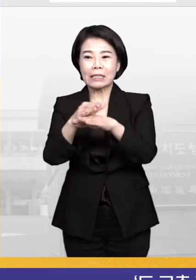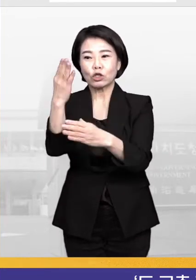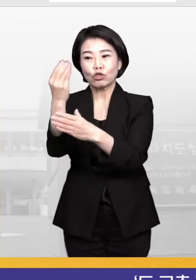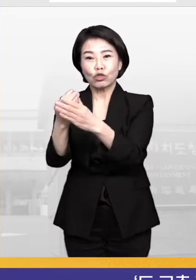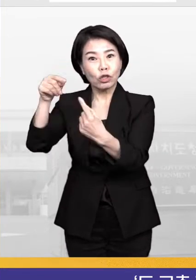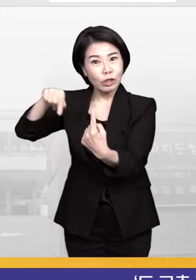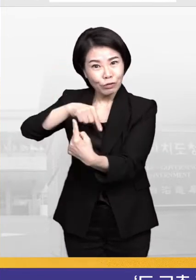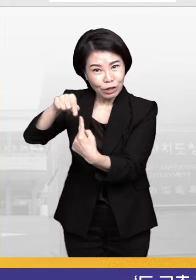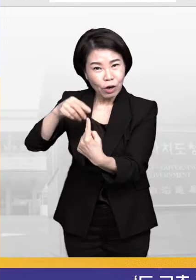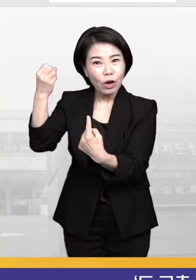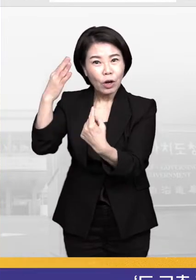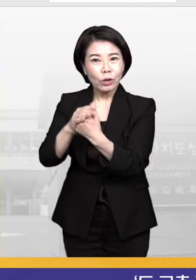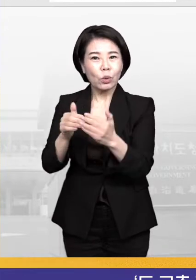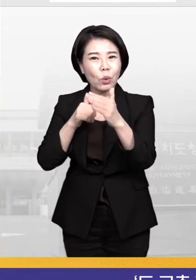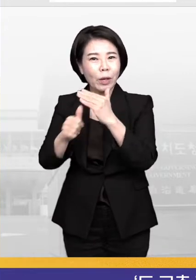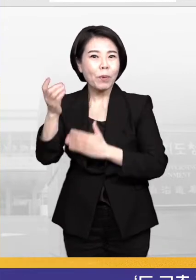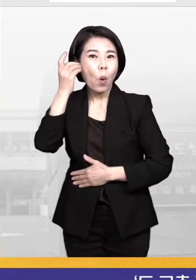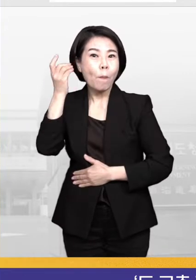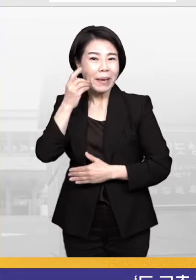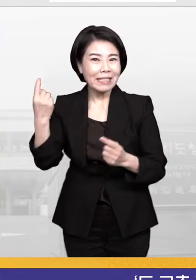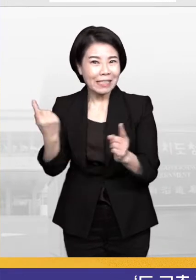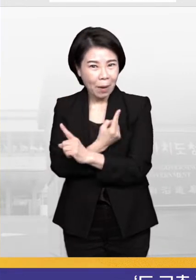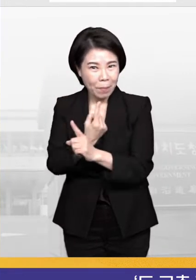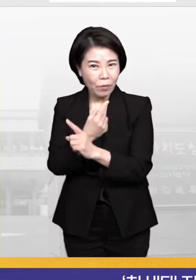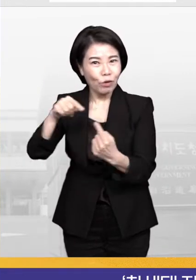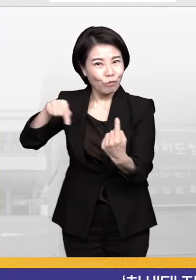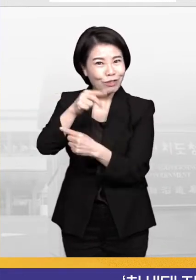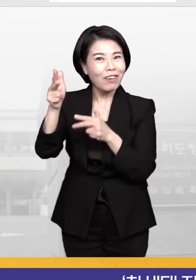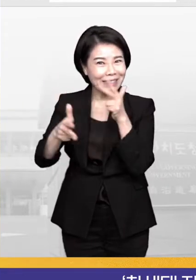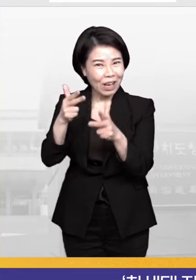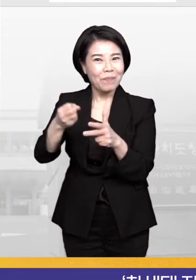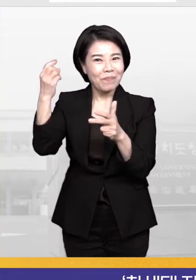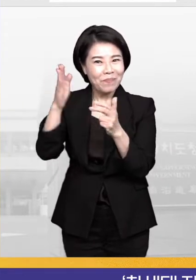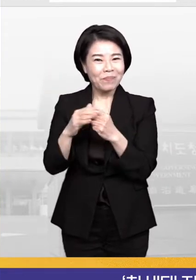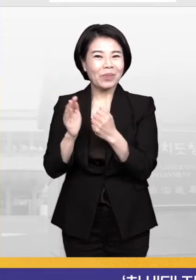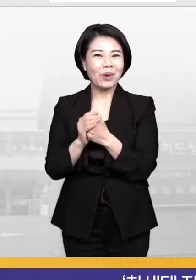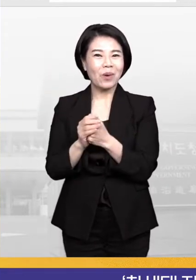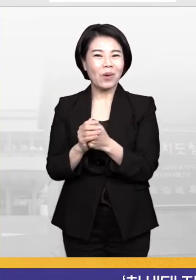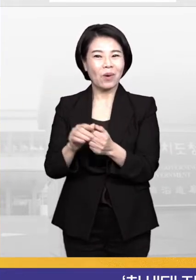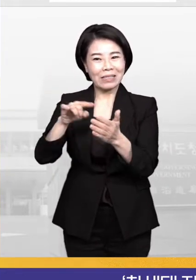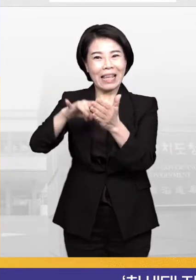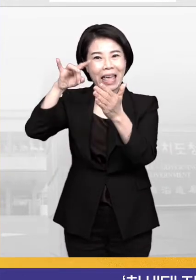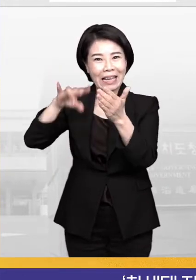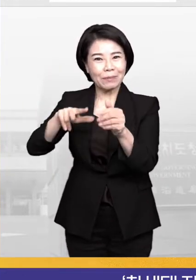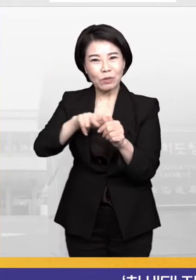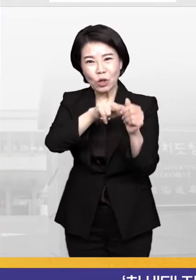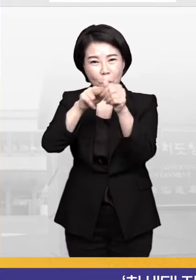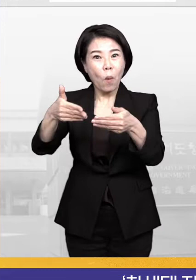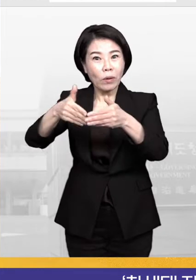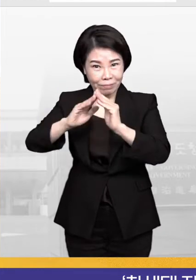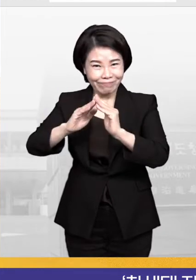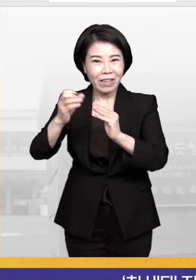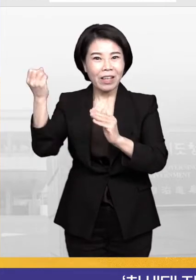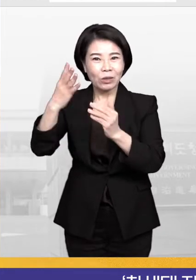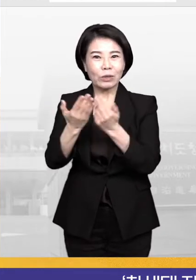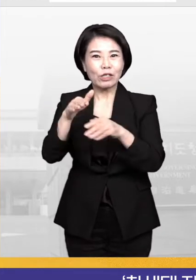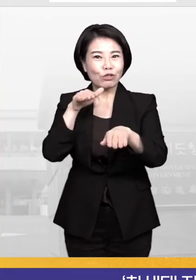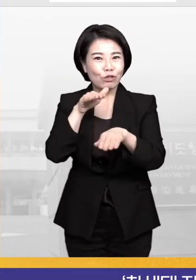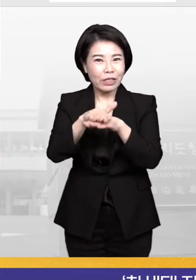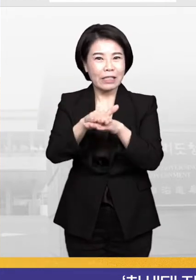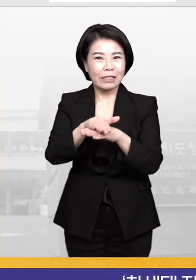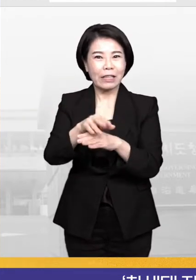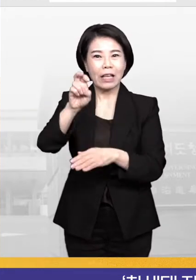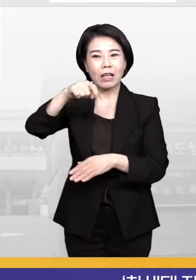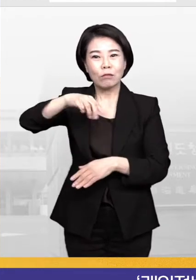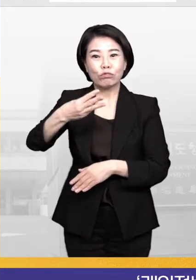운영 관리, 도대표 홈페이지 개편 등 운영 사업, 차세대 지방세 정보 시스템 구축 사업, 제주형 공유물류